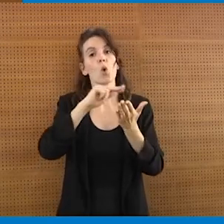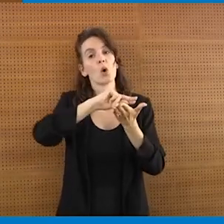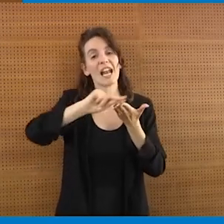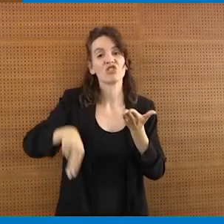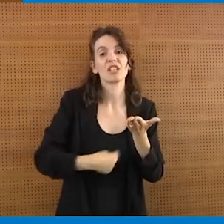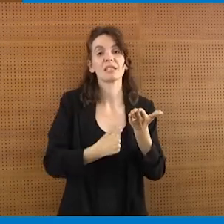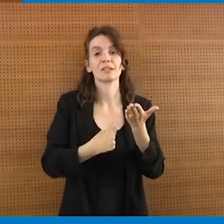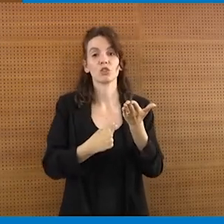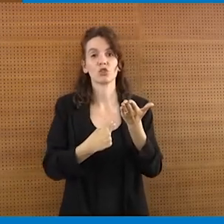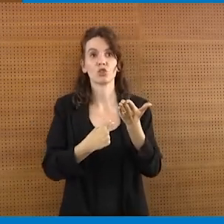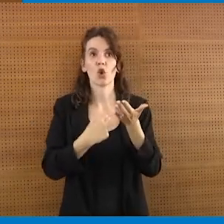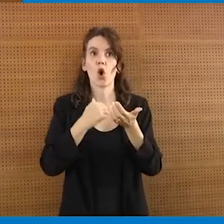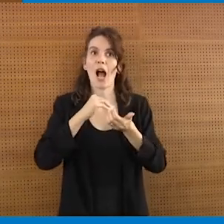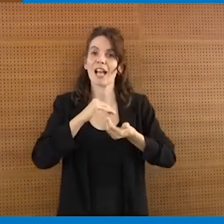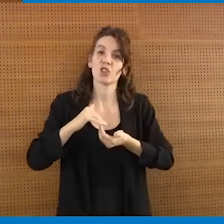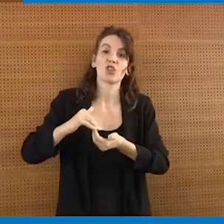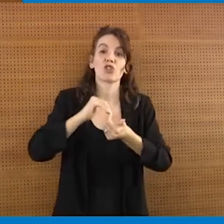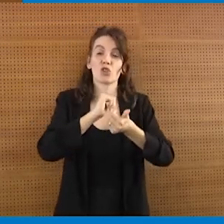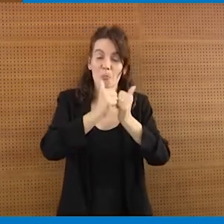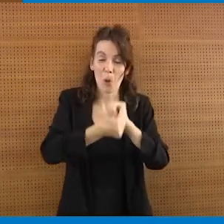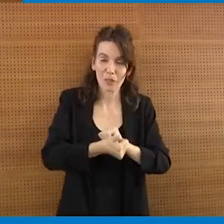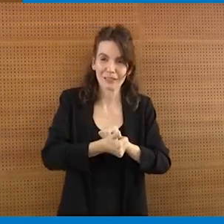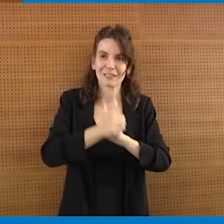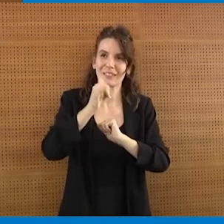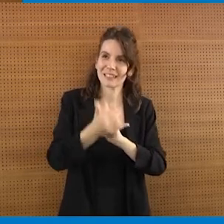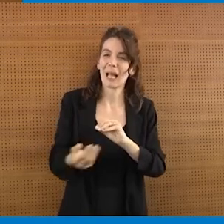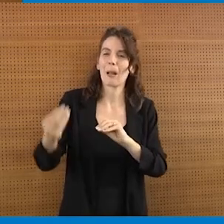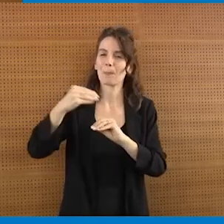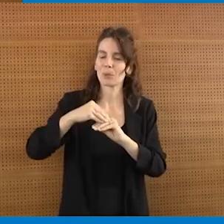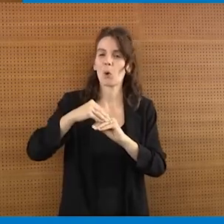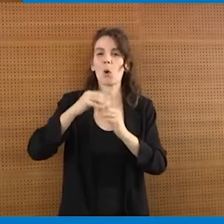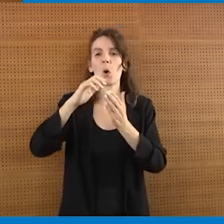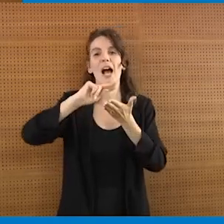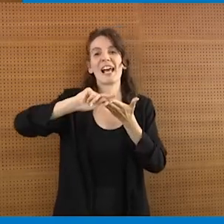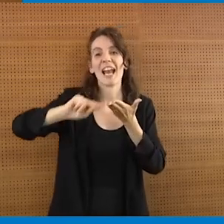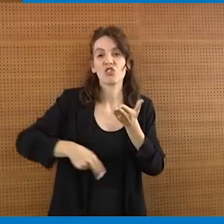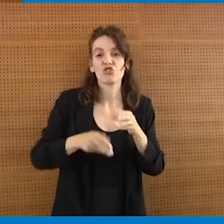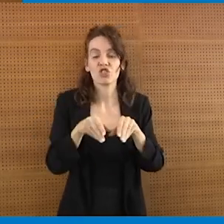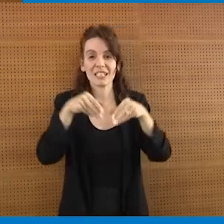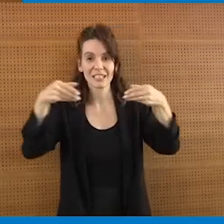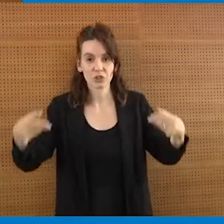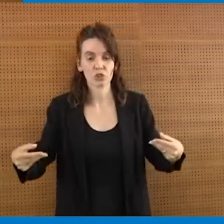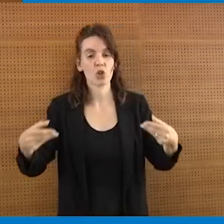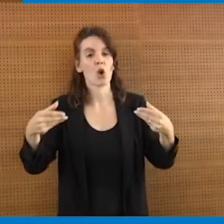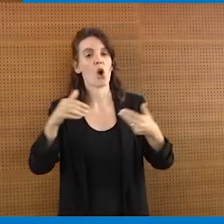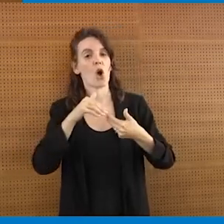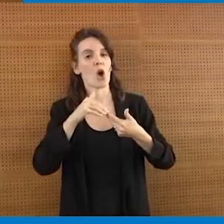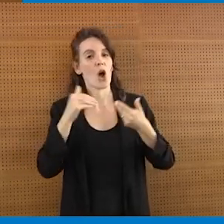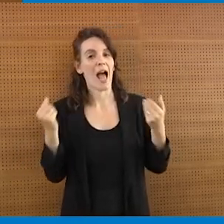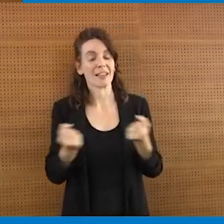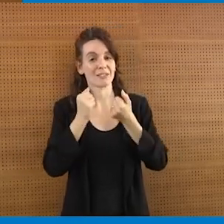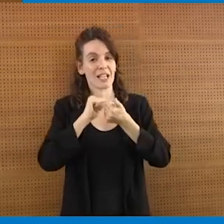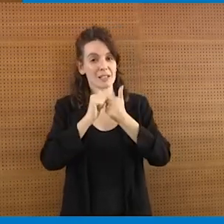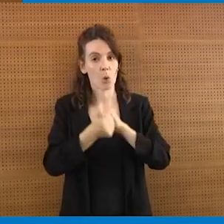sportive ci aggiungiamo la complicazione del registro, delle attività sportive, delle tantissime dei registri ma anche qua